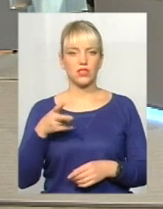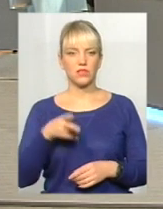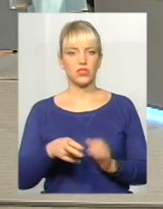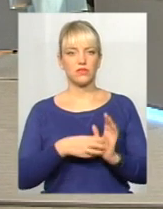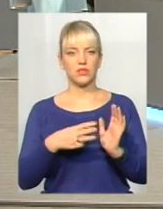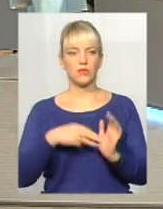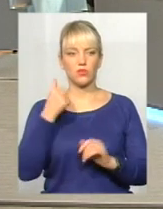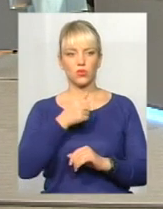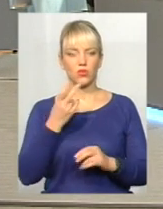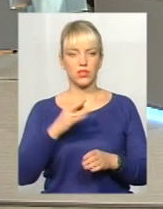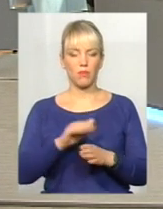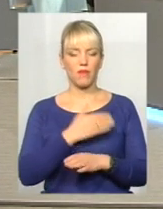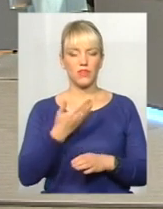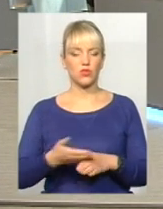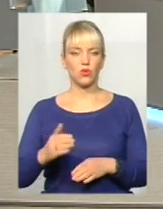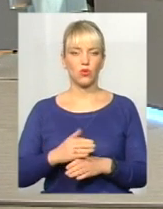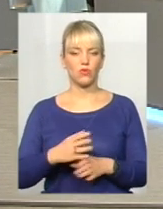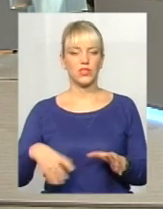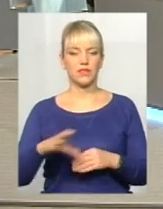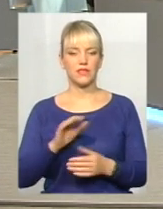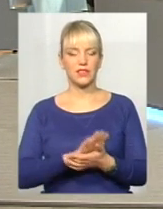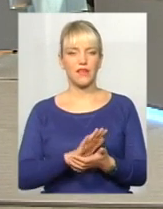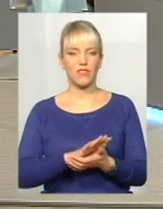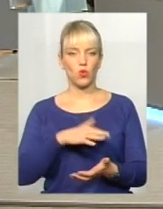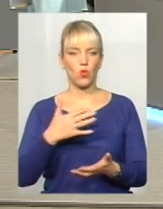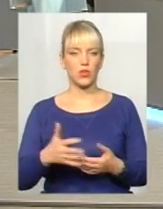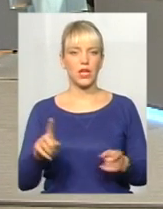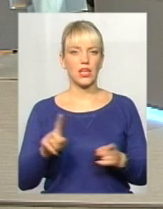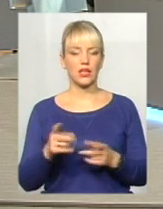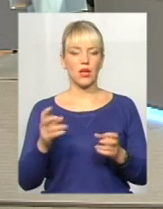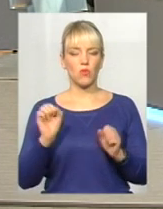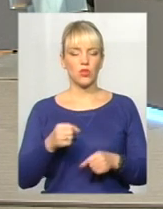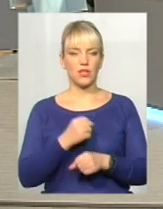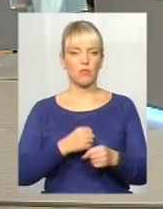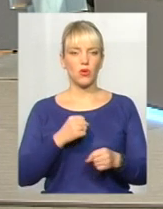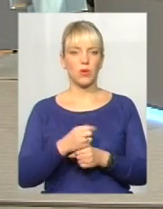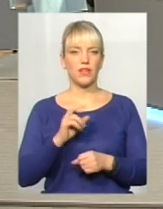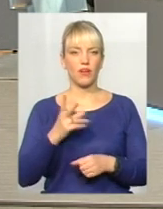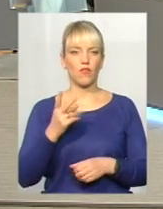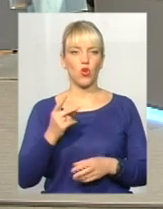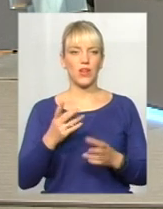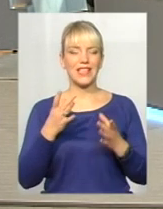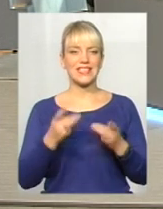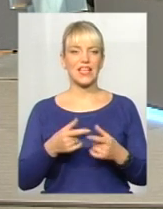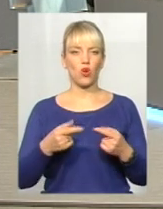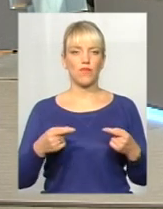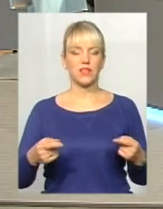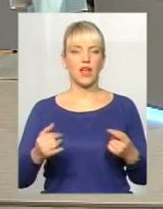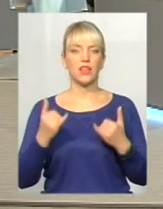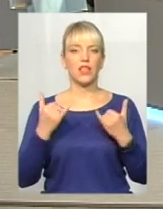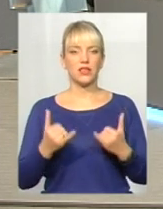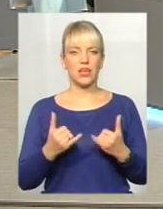року треба відсортовувати всі відходи, які можна переробляти, як вторинну сервину. Наразі в нас